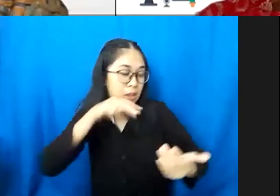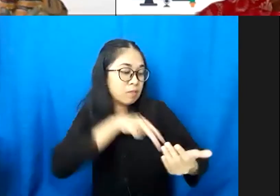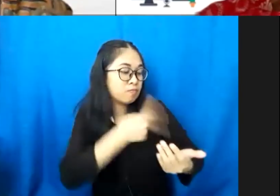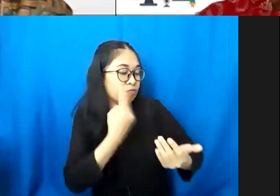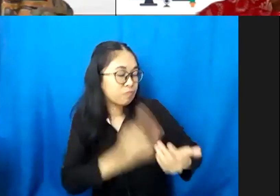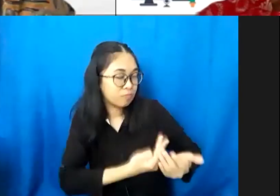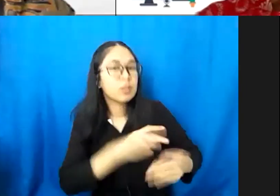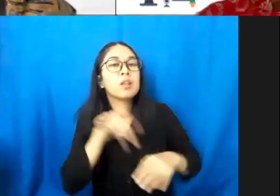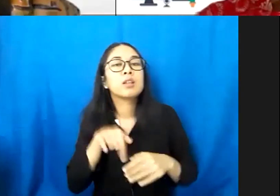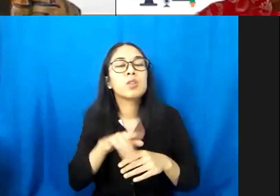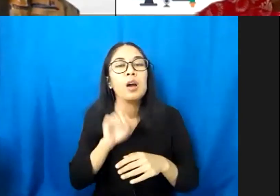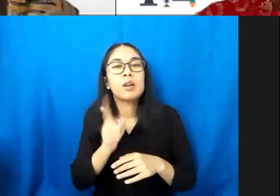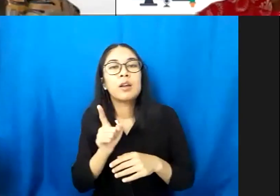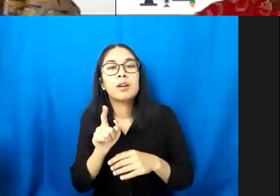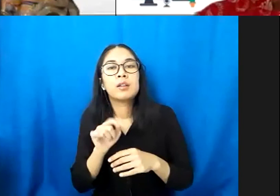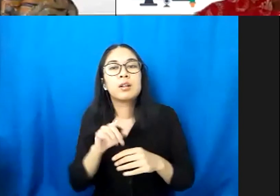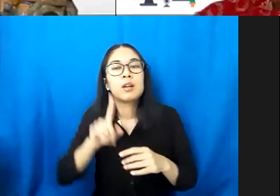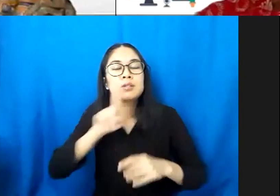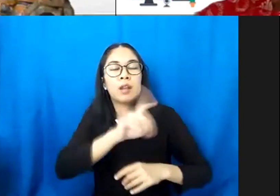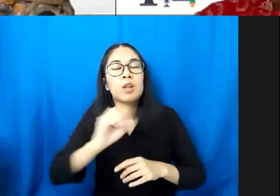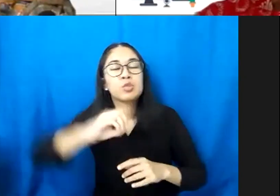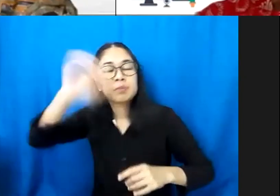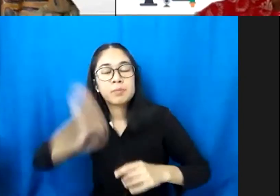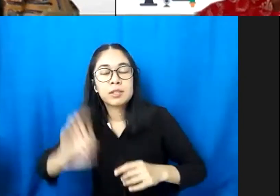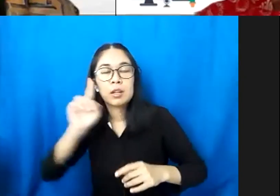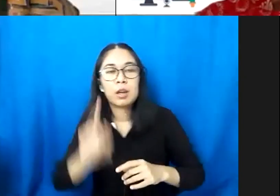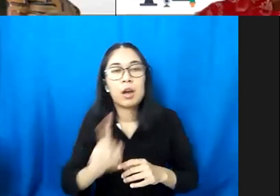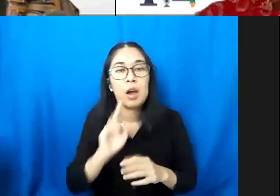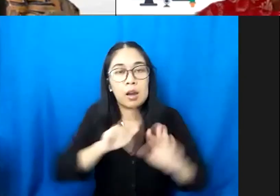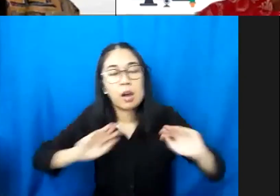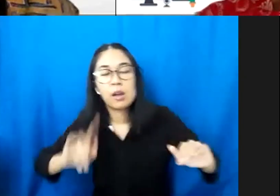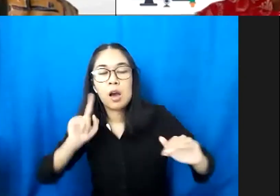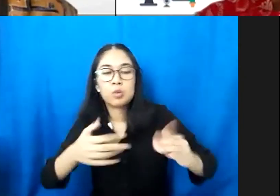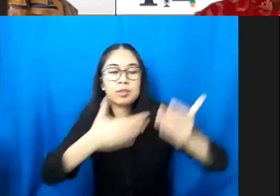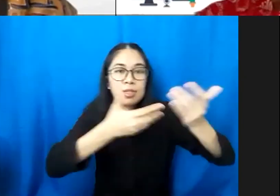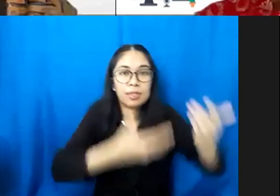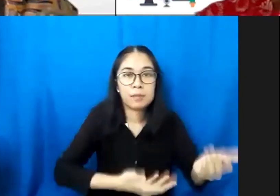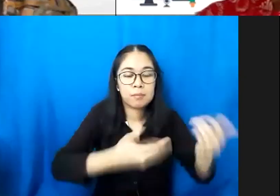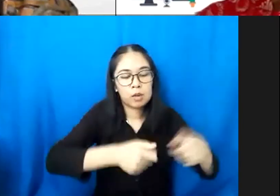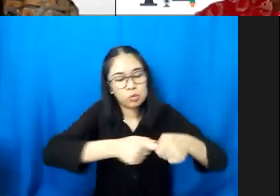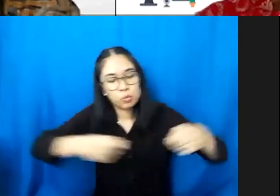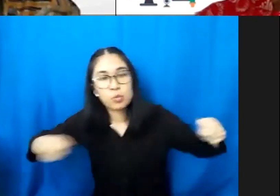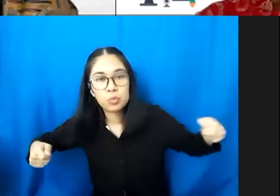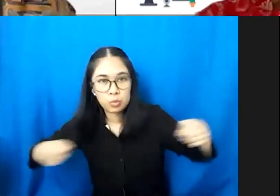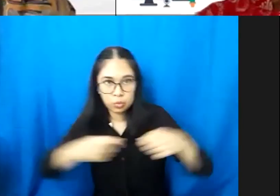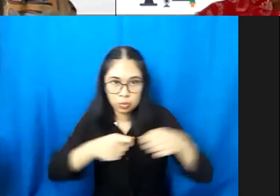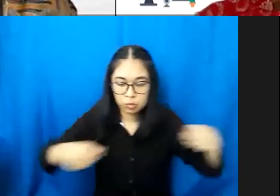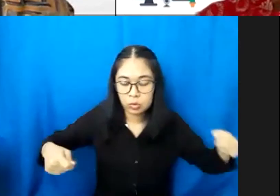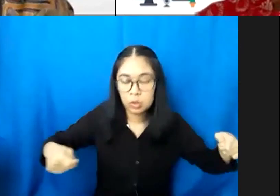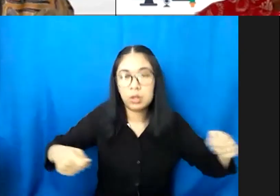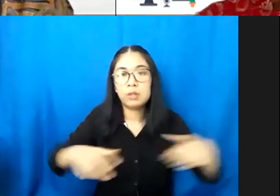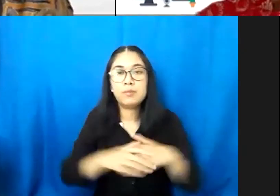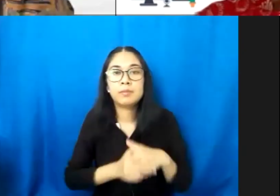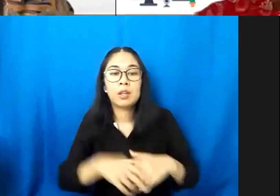tapi di sana harus 100% anak yang terdaftar di sana harus ditimbang atau diukur panjangnya dan kemudian by name by